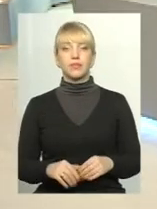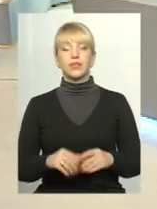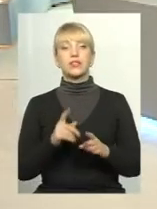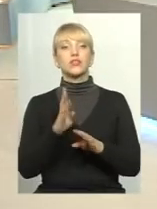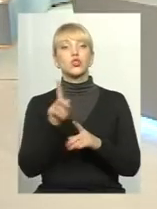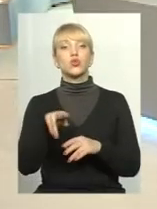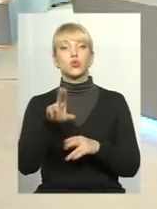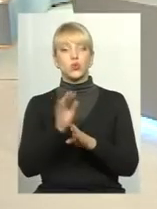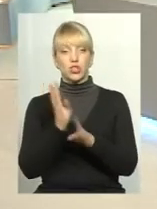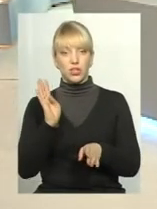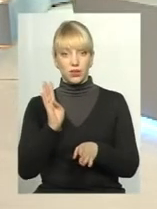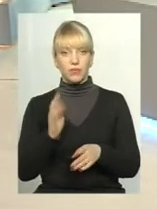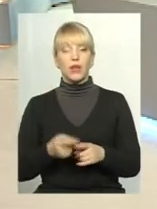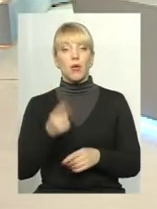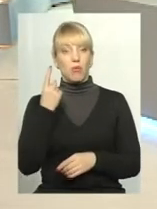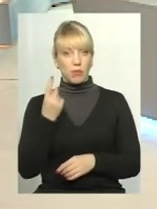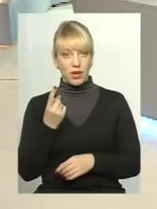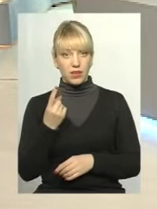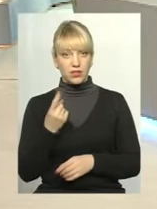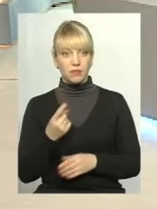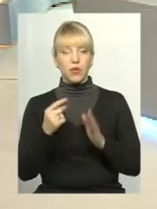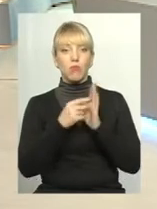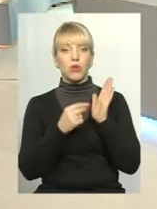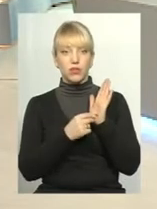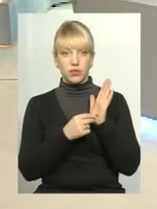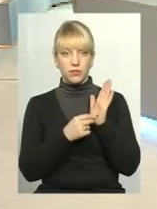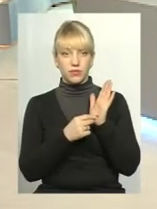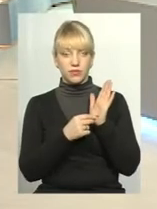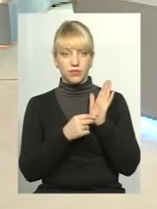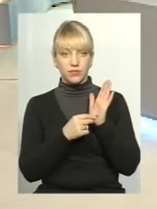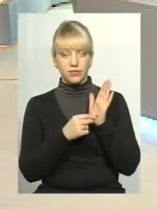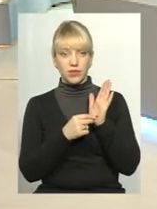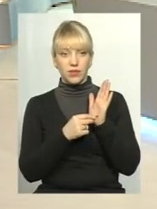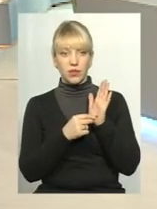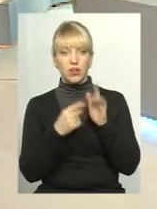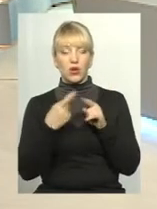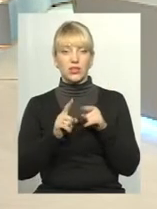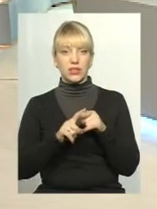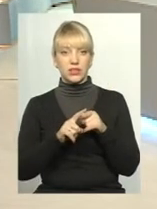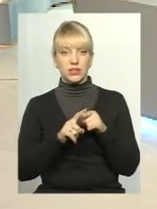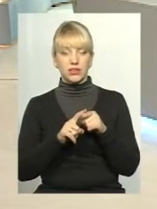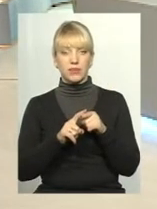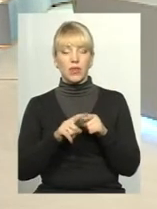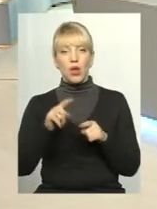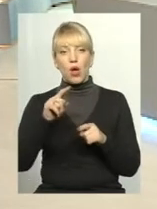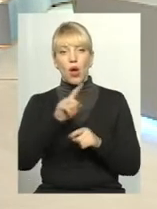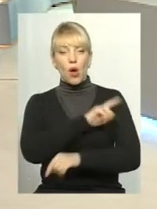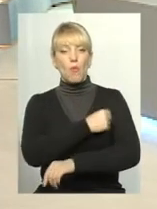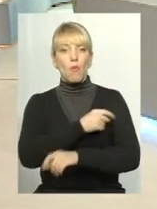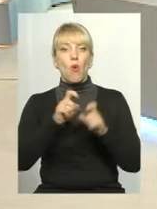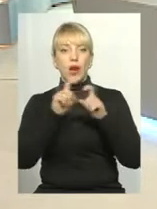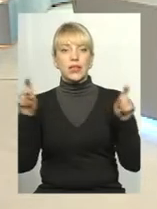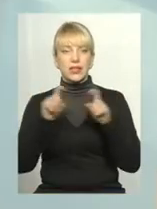черг. По-перше, поділ поліклінік на окремій